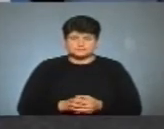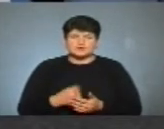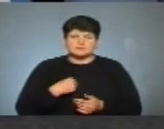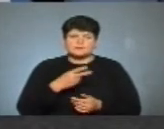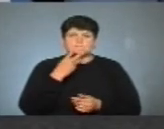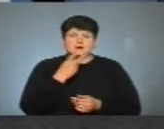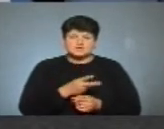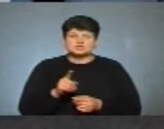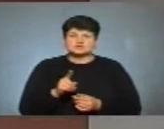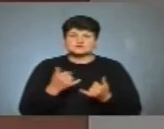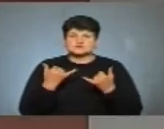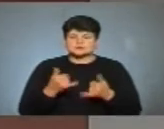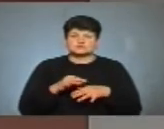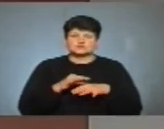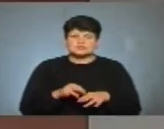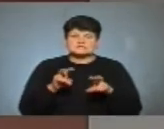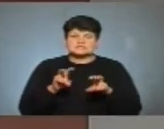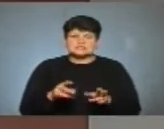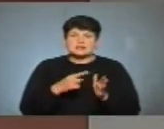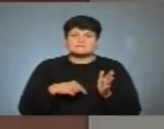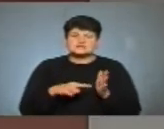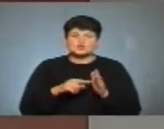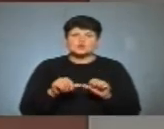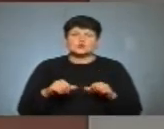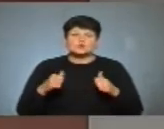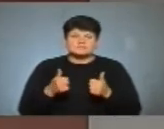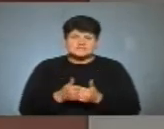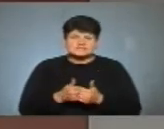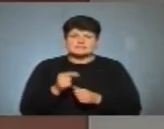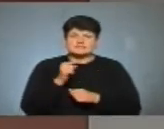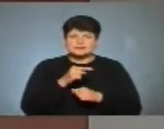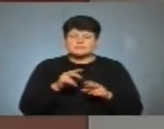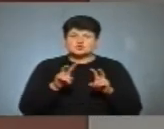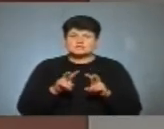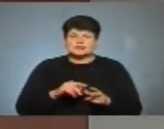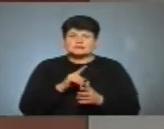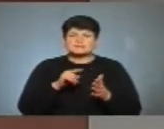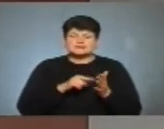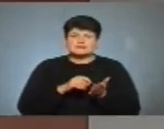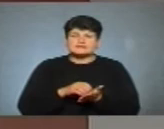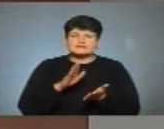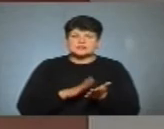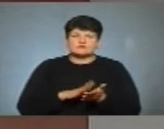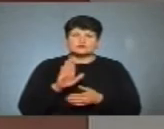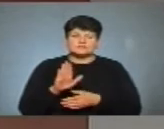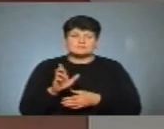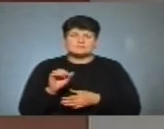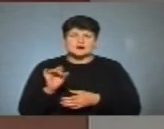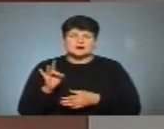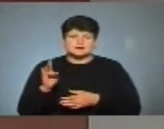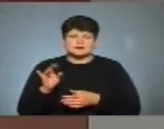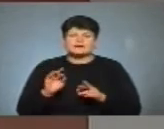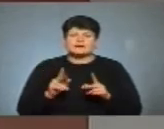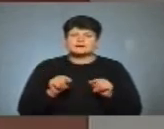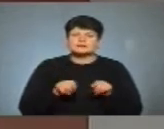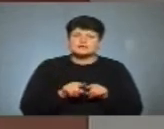бачили так, що зараз відбувається засідання міської комісії, і там розглядають питання реєстрації Володимира Барни. Як так,